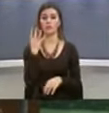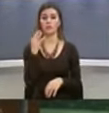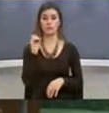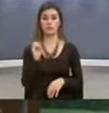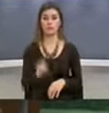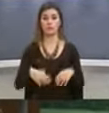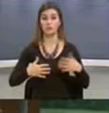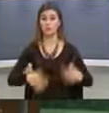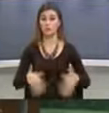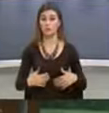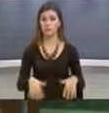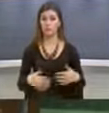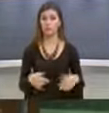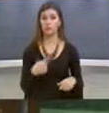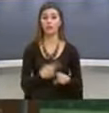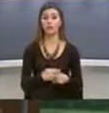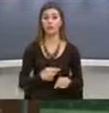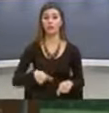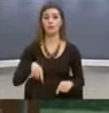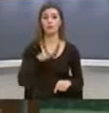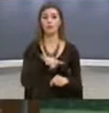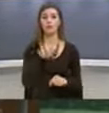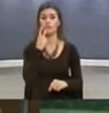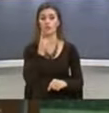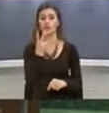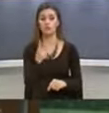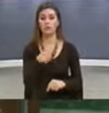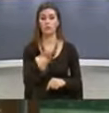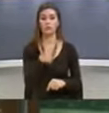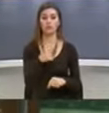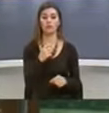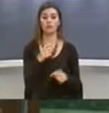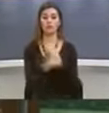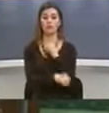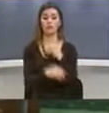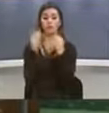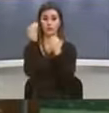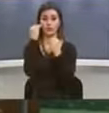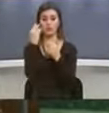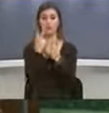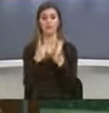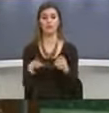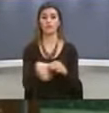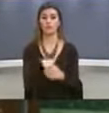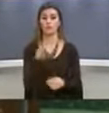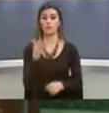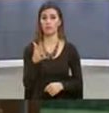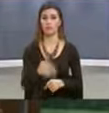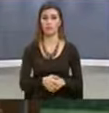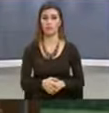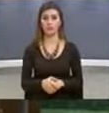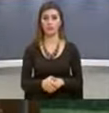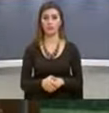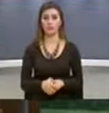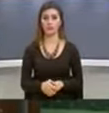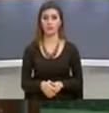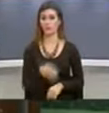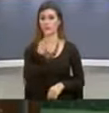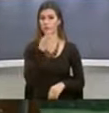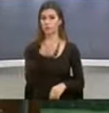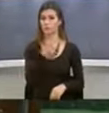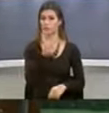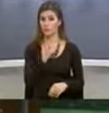dhe si së thash ka generatat të tëra të cilat me doktoratura presin për një vend pune. Sa është kjo